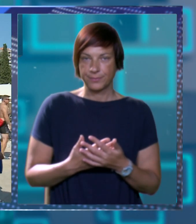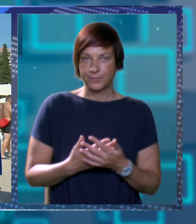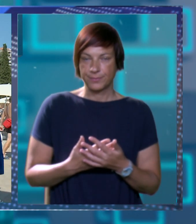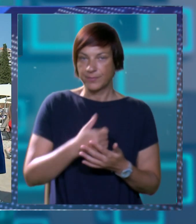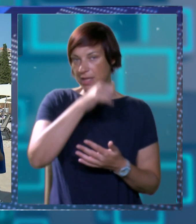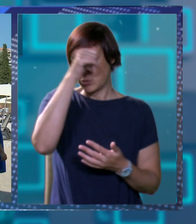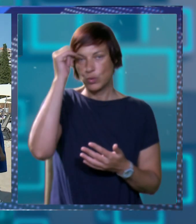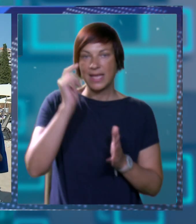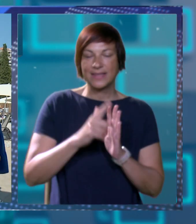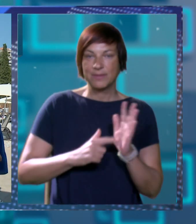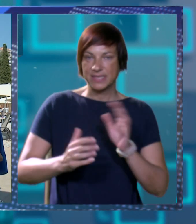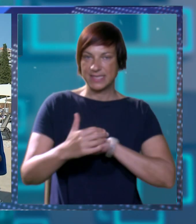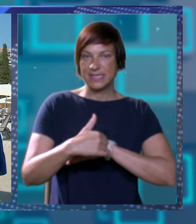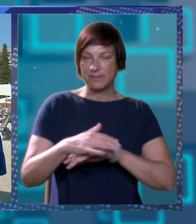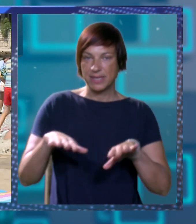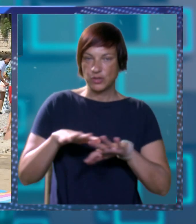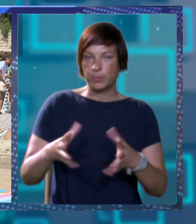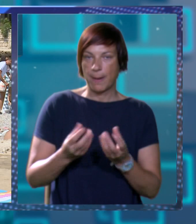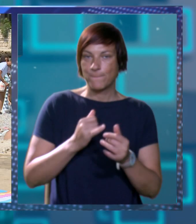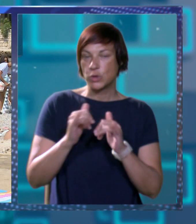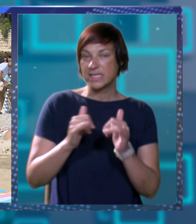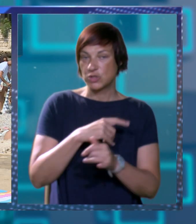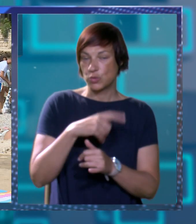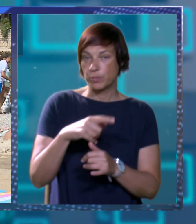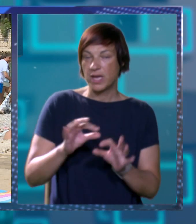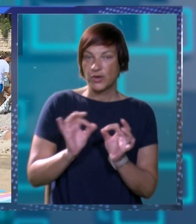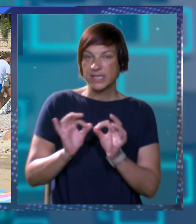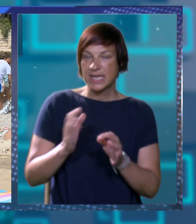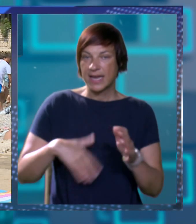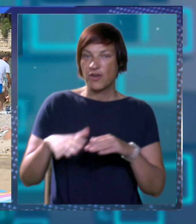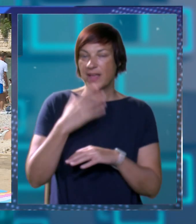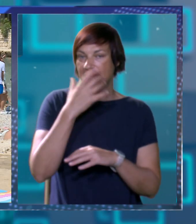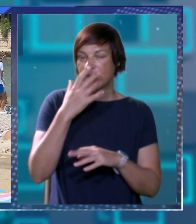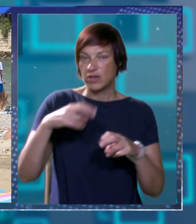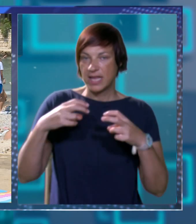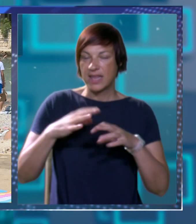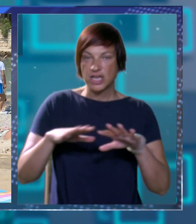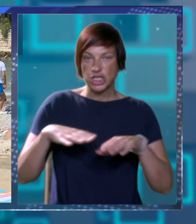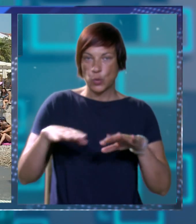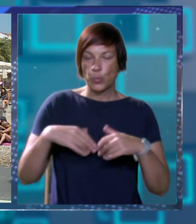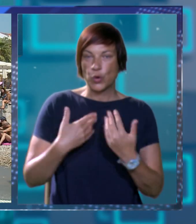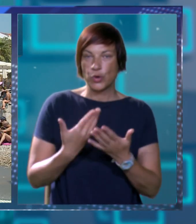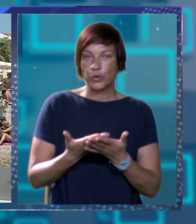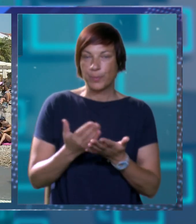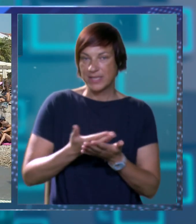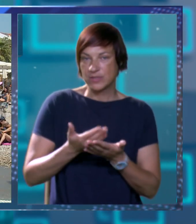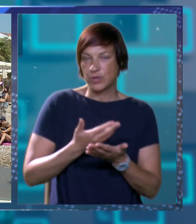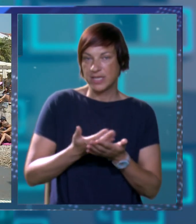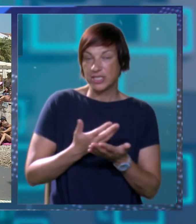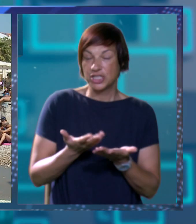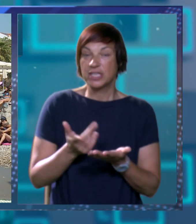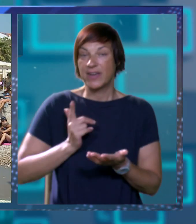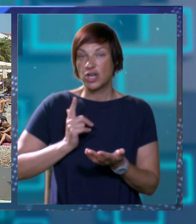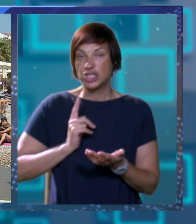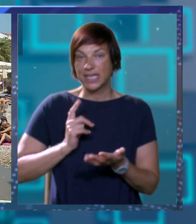U ljetnim mjesecima Dubrovačke plaže pune su kupača koji osvježenje od velikih vrućina traže u moru, pa su i onečišćenja